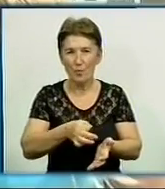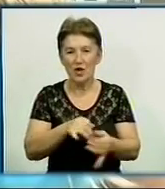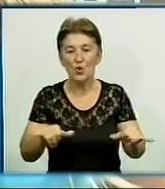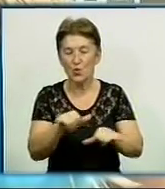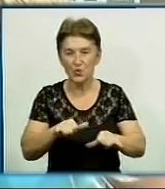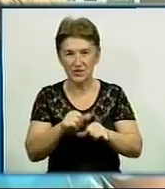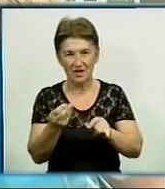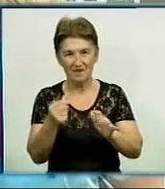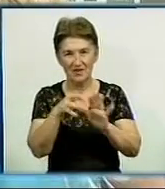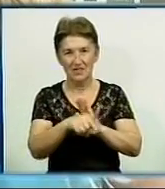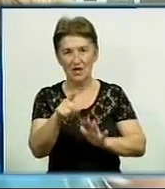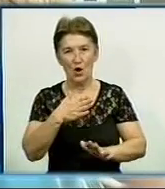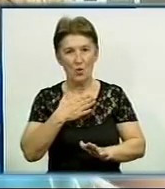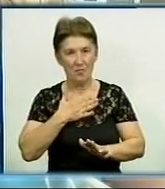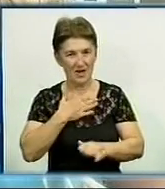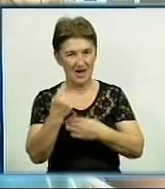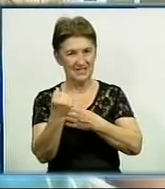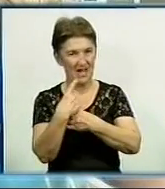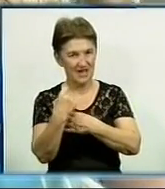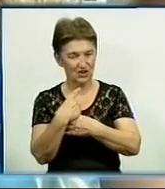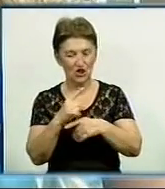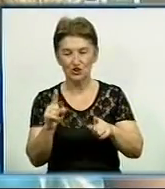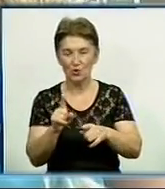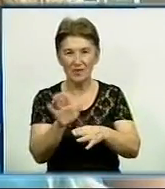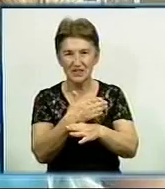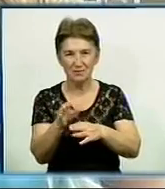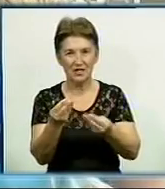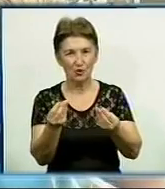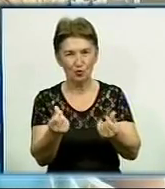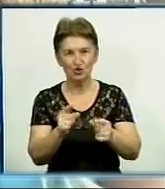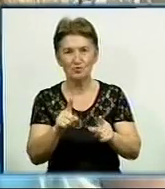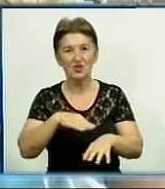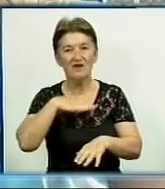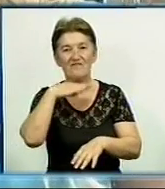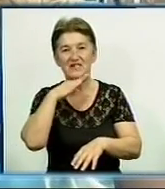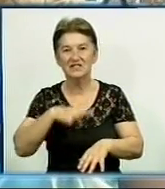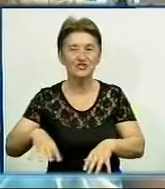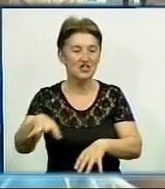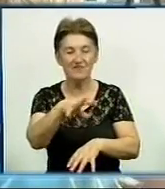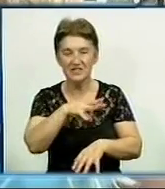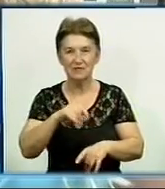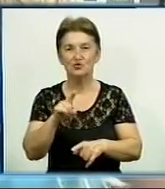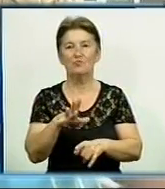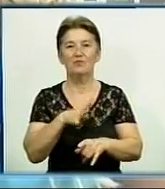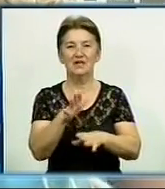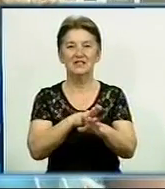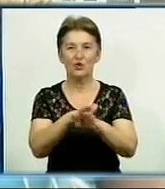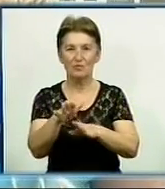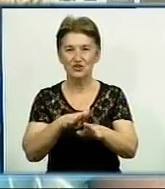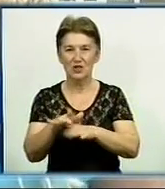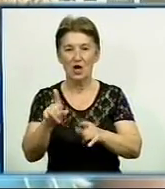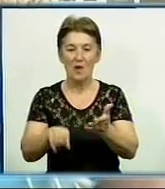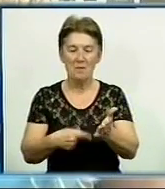Моя задача полягає саме в тому, щоб розподілити ці кошти так, щоб вистачило всім, щоб все було забезпечено, щоб місто